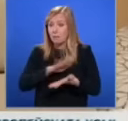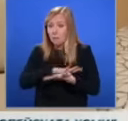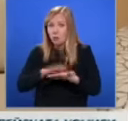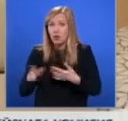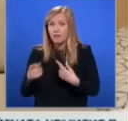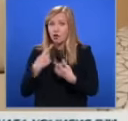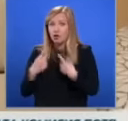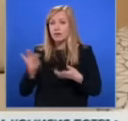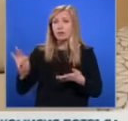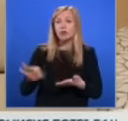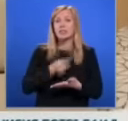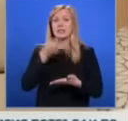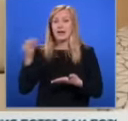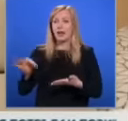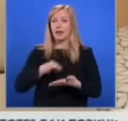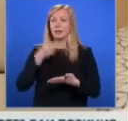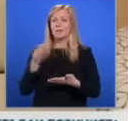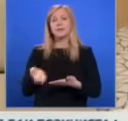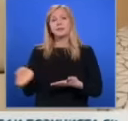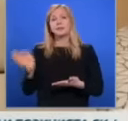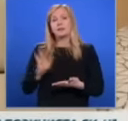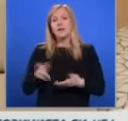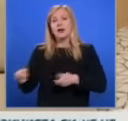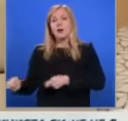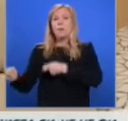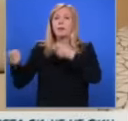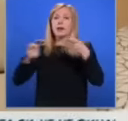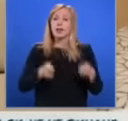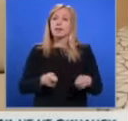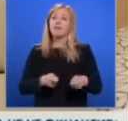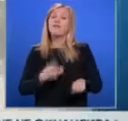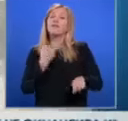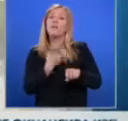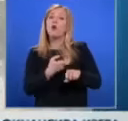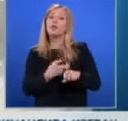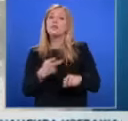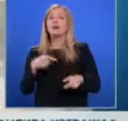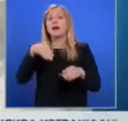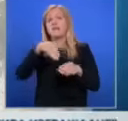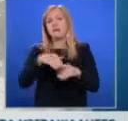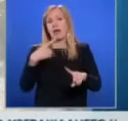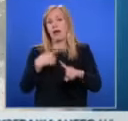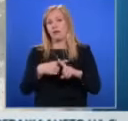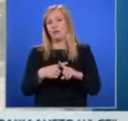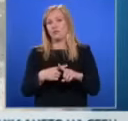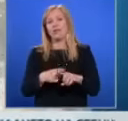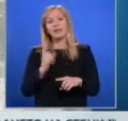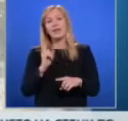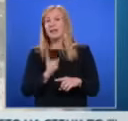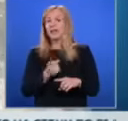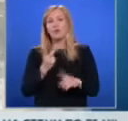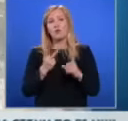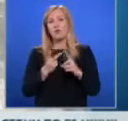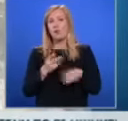го закърпват, след което вече се го пренесли и прекарали в болницата в Харков. Наложило се втора операция, но